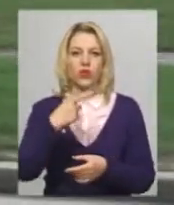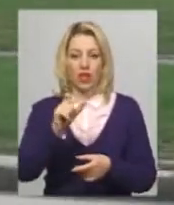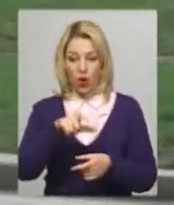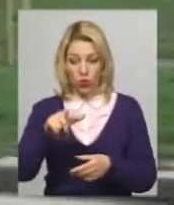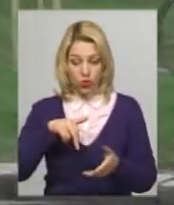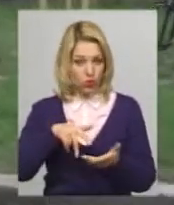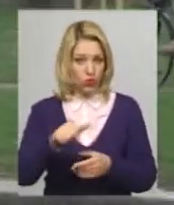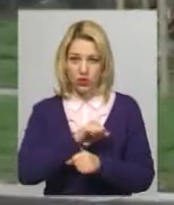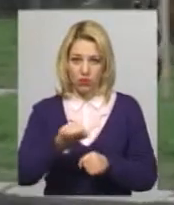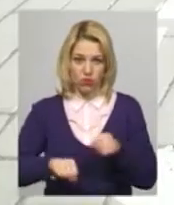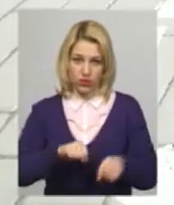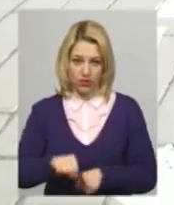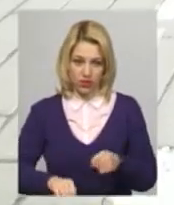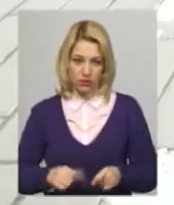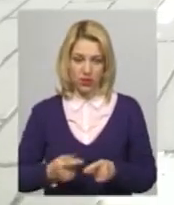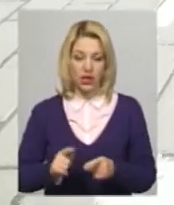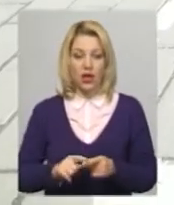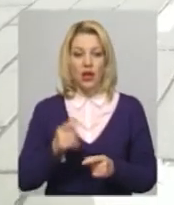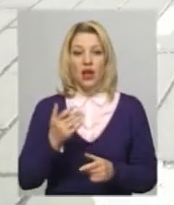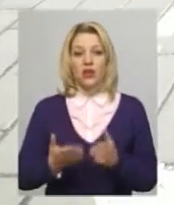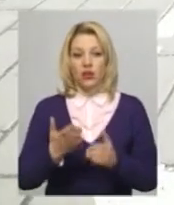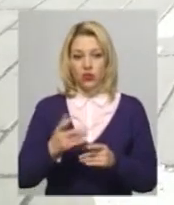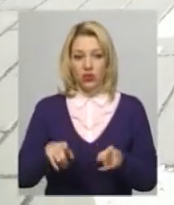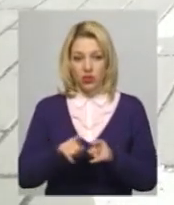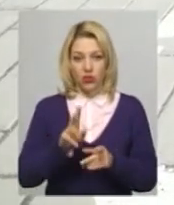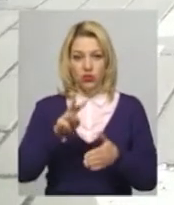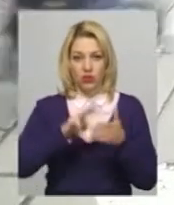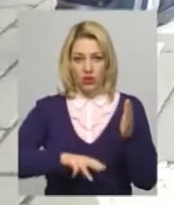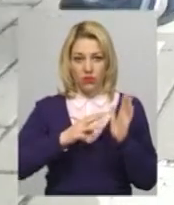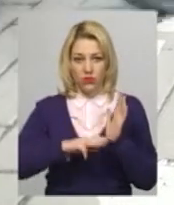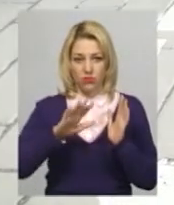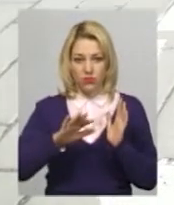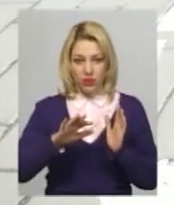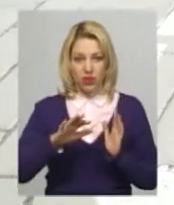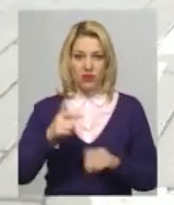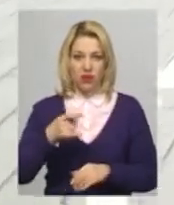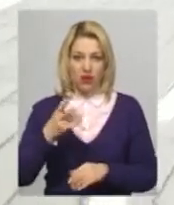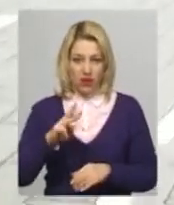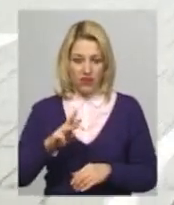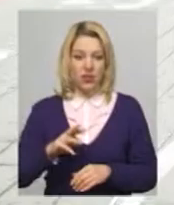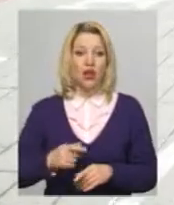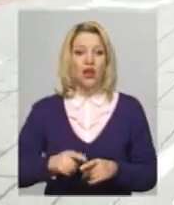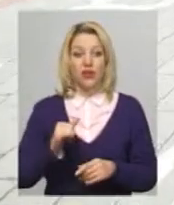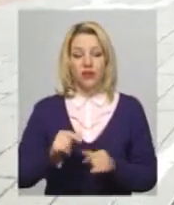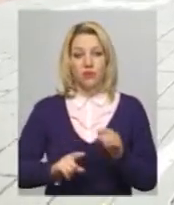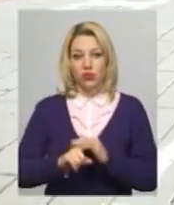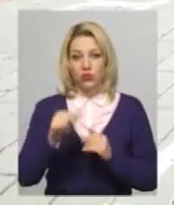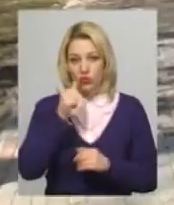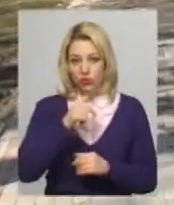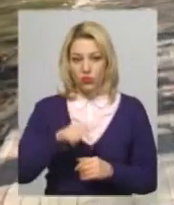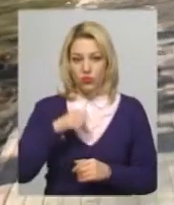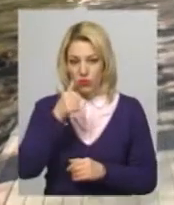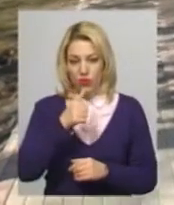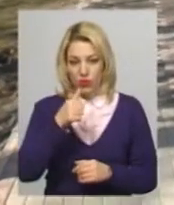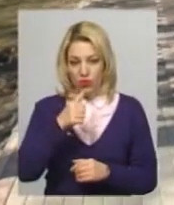адміністративного правопорушення велосипедисти мають сплатити 85 гривень штрафу, каже Роман Мартинюк. Та додає, спочатку цього року в області було